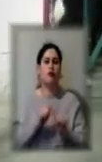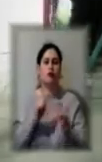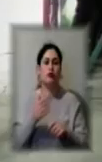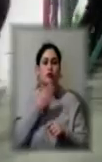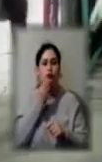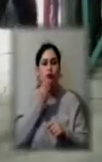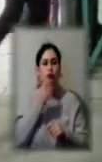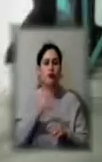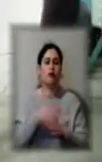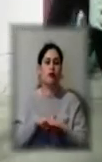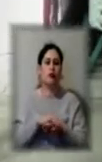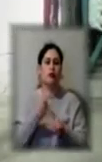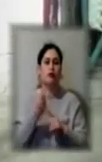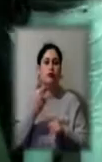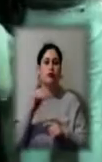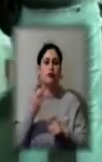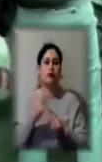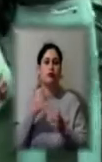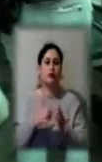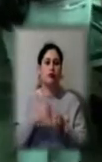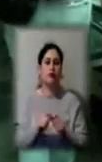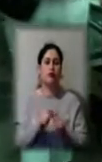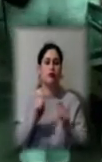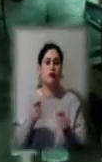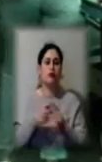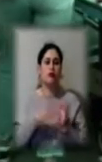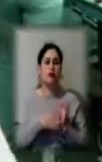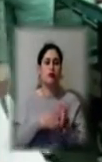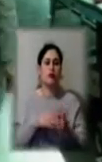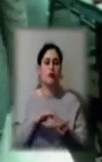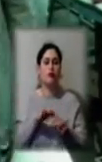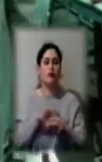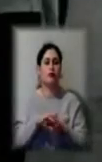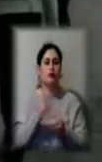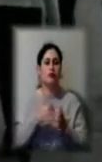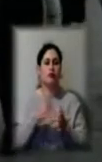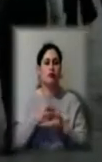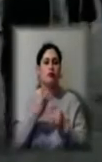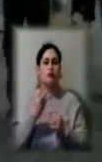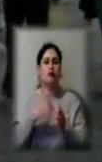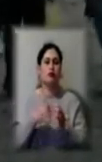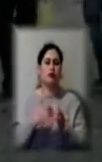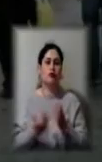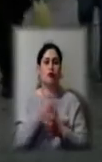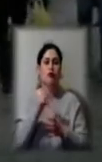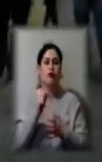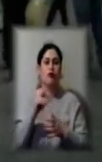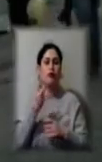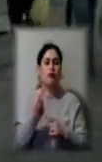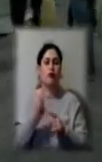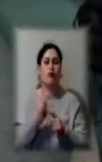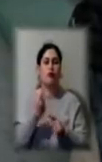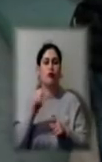1 травня на Херсонщині відкрили 9 продовольчих ринків. Три у Херсоні, два у Новій Каховці, один у Голопристинському районі,